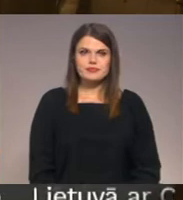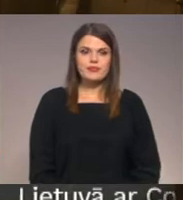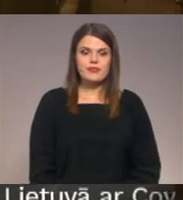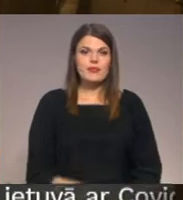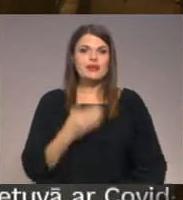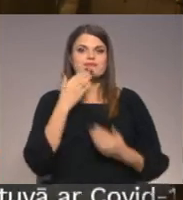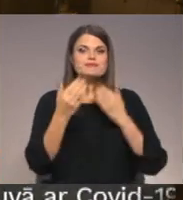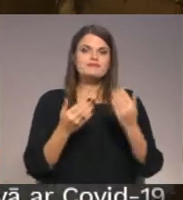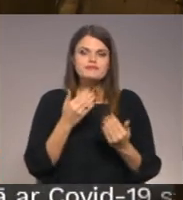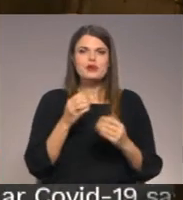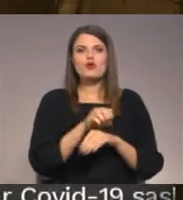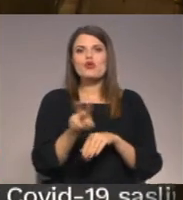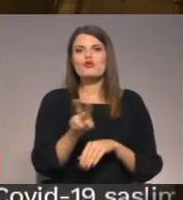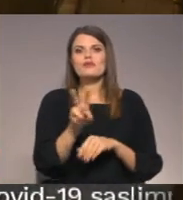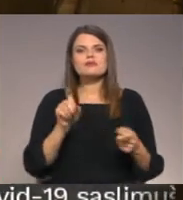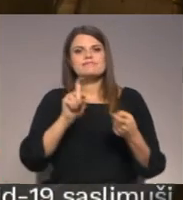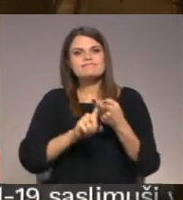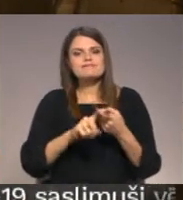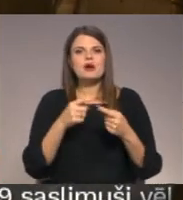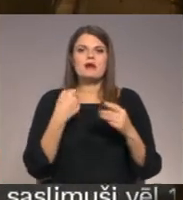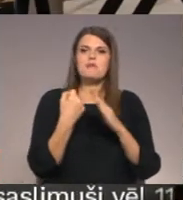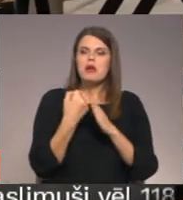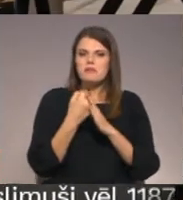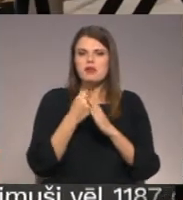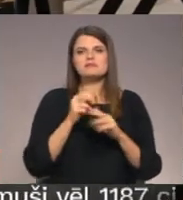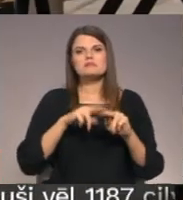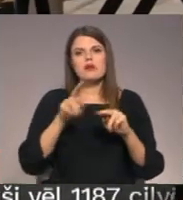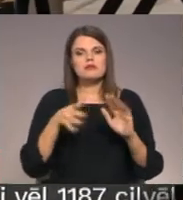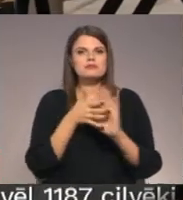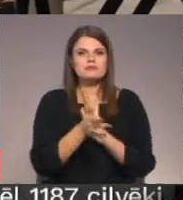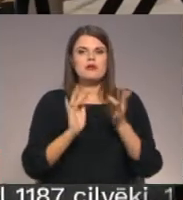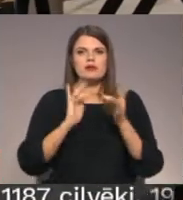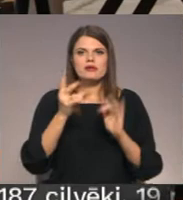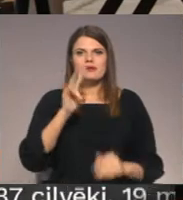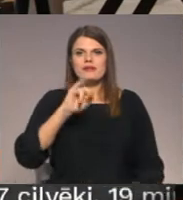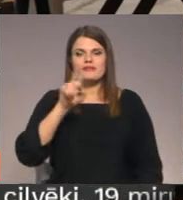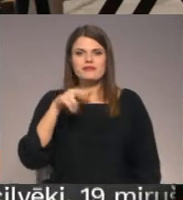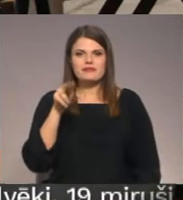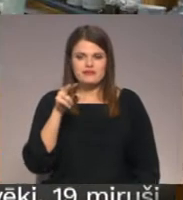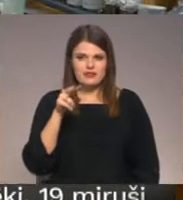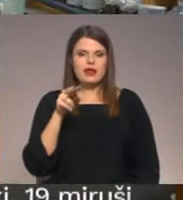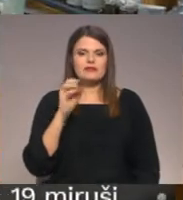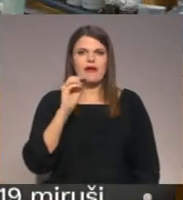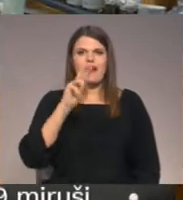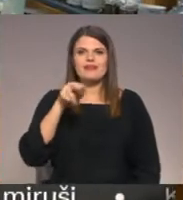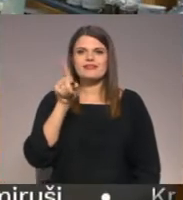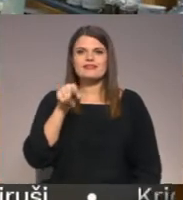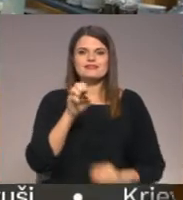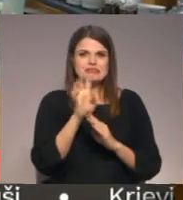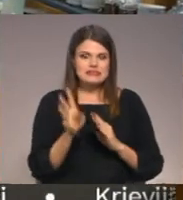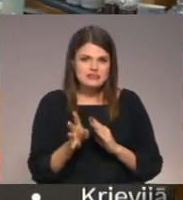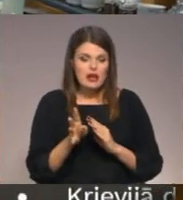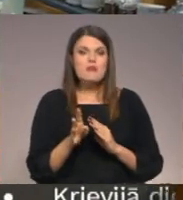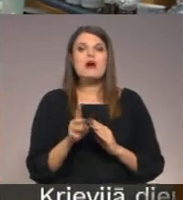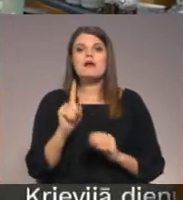Pieteikties ar COVID-19 saistītajiem pabalstiem var tikai elektroniski valsts ieņēmumu dienesta elektroniskās deklarēšanas sistēmā.